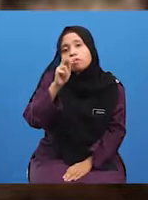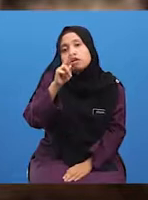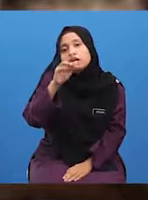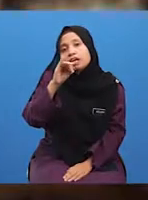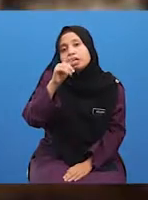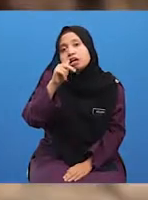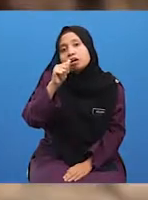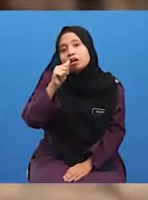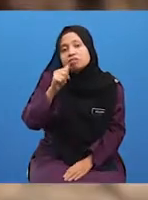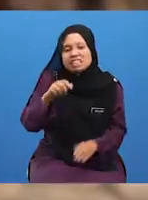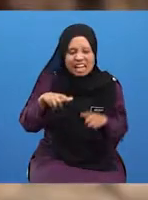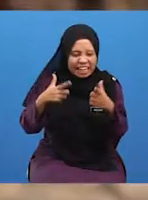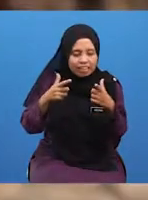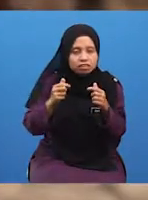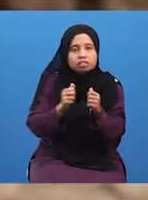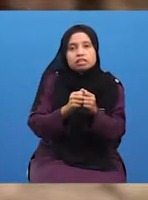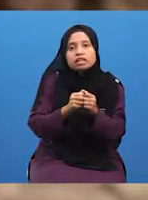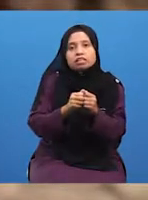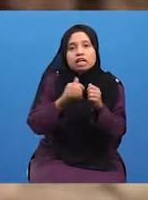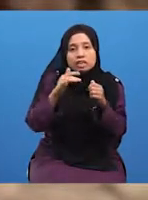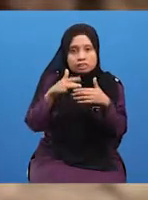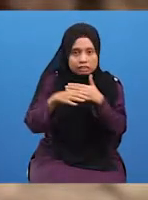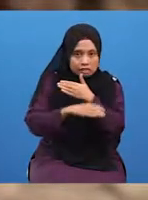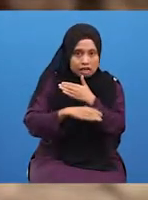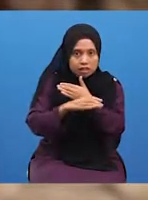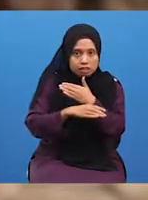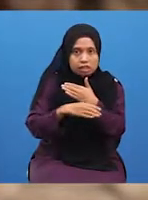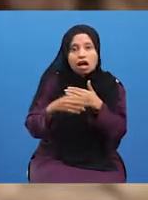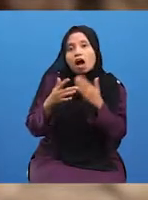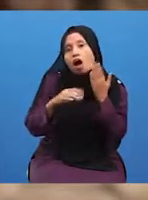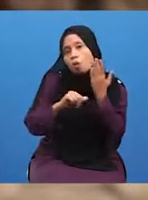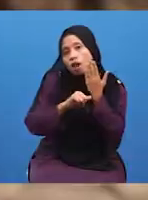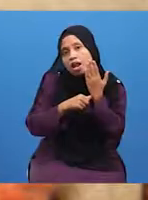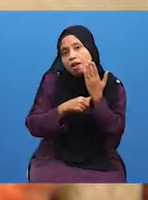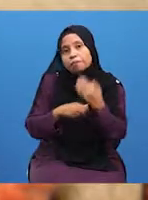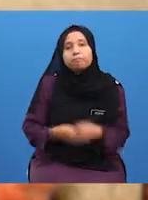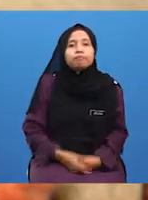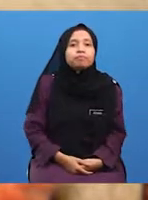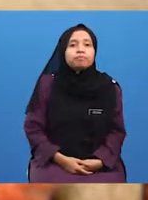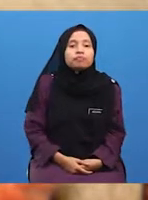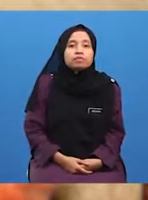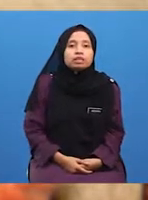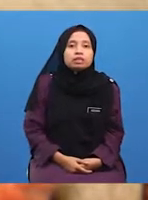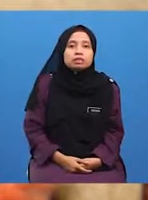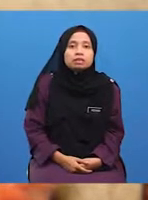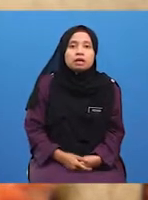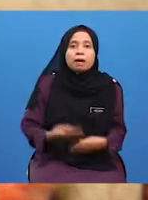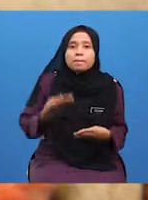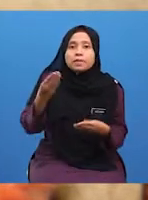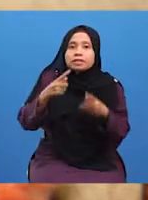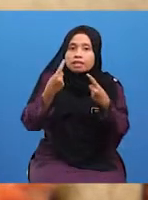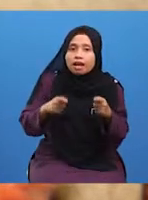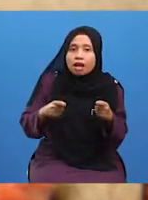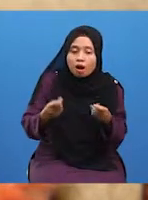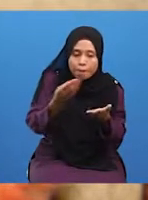asalnya. Sumbangan beliau yang berikutnya ialah, beliau